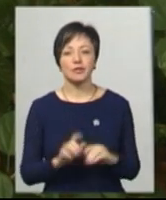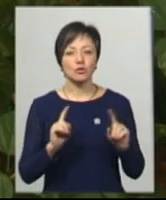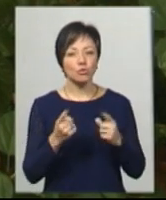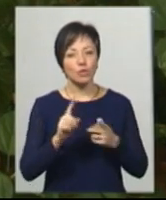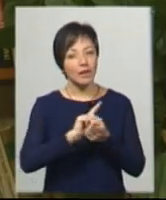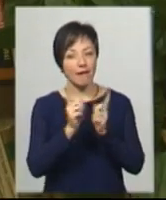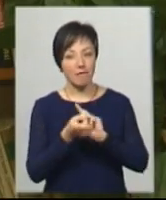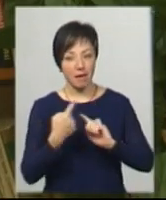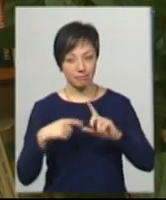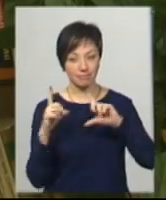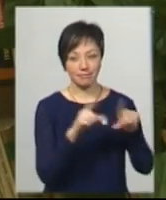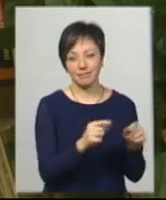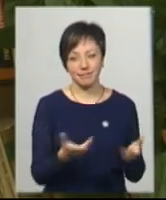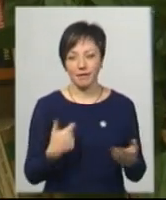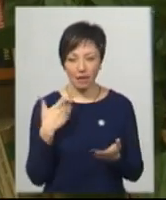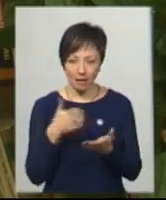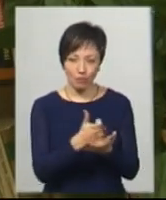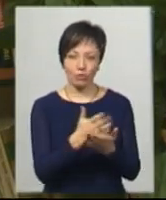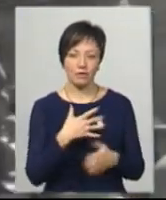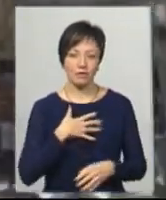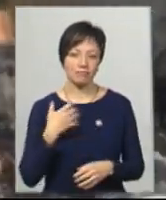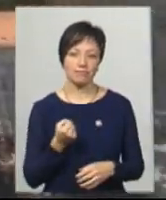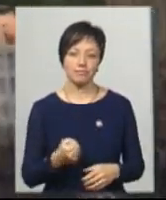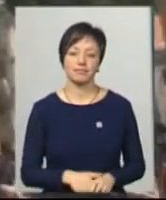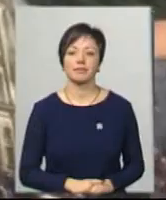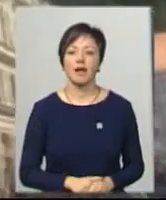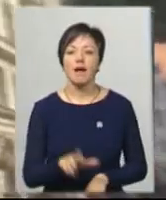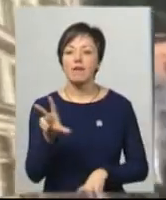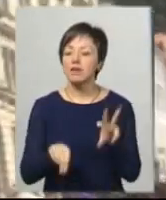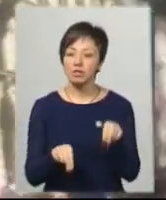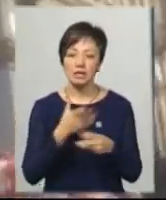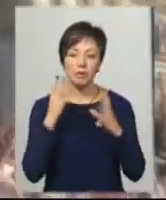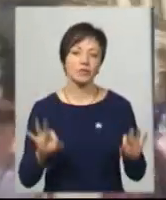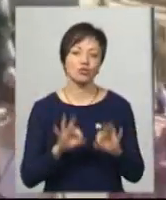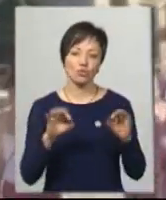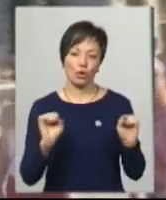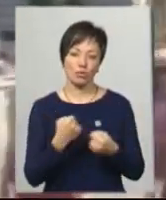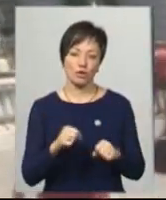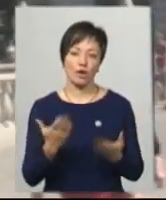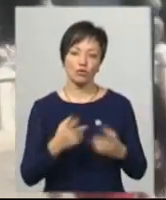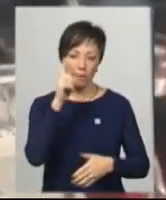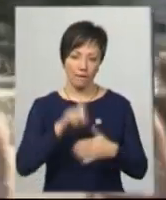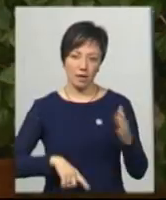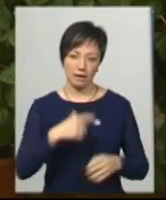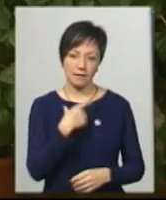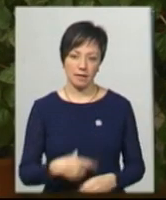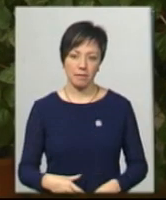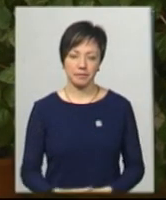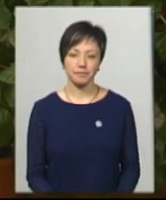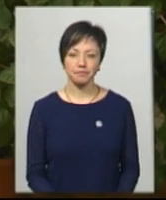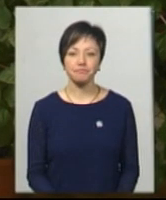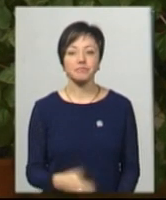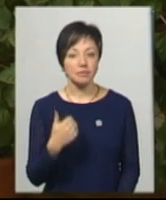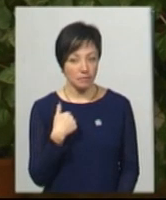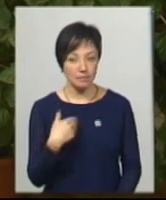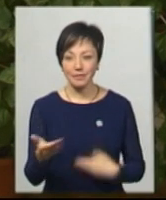не навпаки? Для налаштованих це надзвичайно рішуче. Іван Лишик вважає, немає нічого неможливого, якщо повірити в себе. Я дійшов до